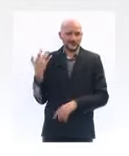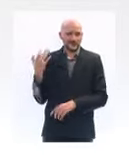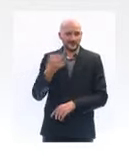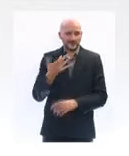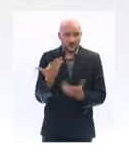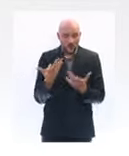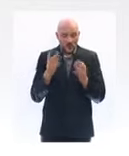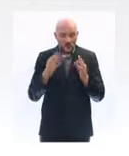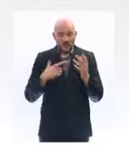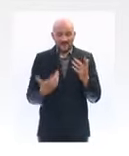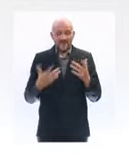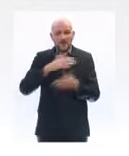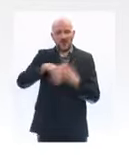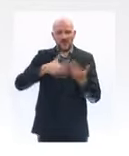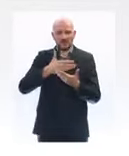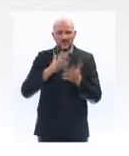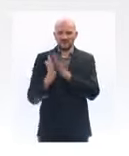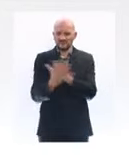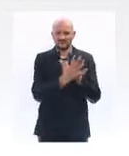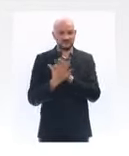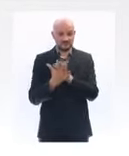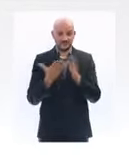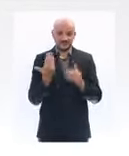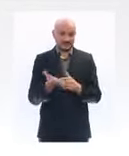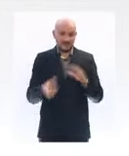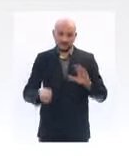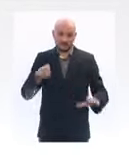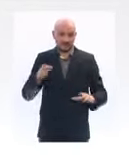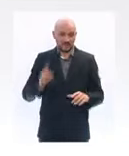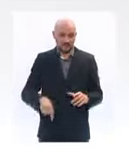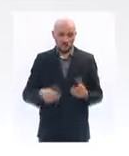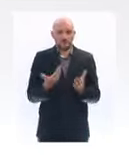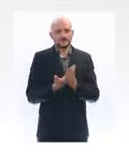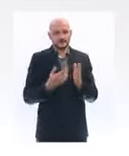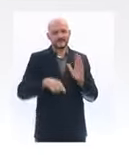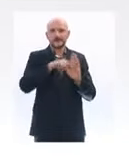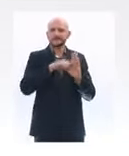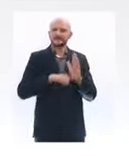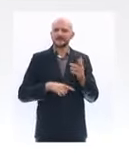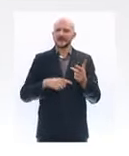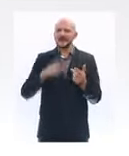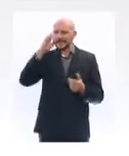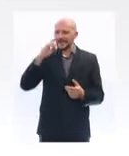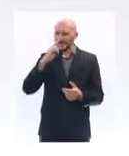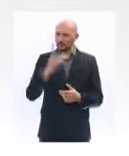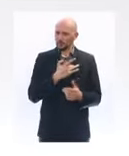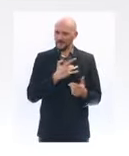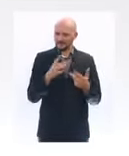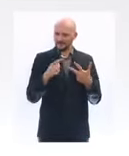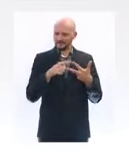sens du protocole numéro 2. C'est un protocole qui limite totalement le brassage. Comme vous l'avez vu aussi,